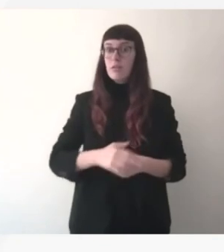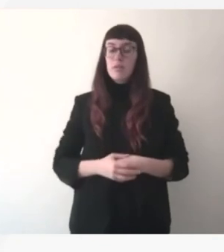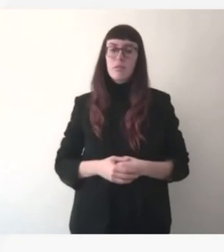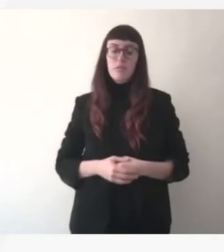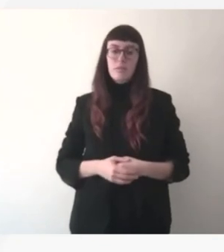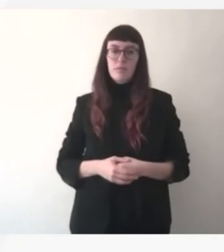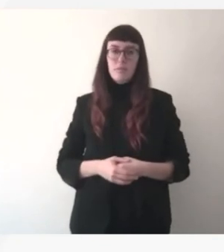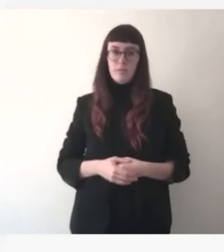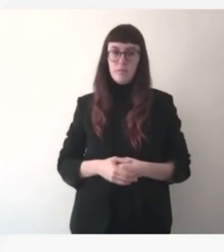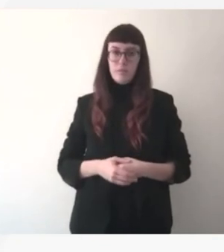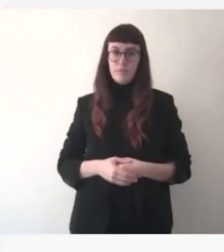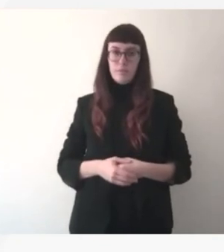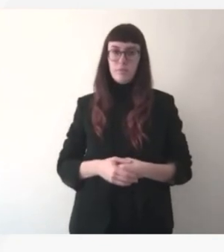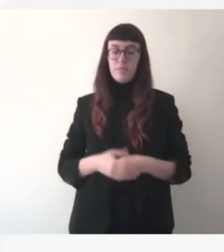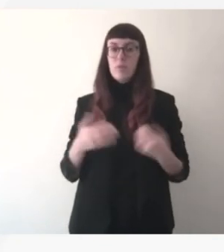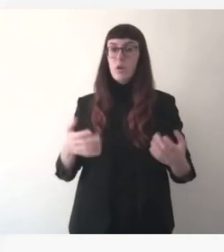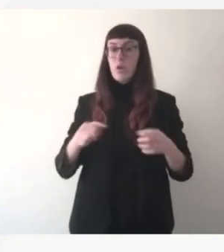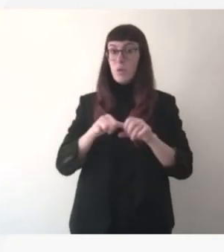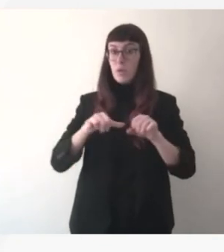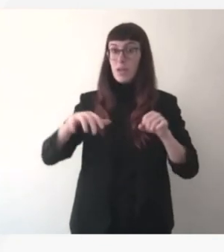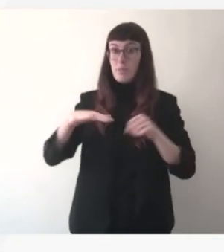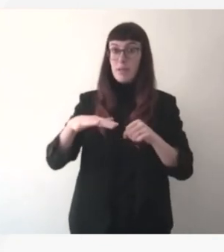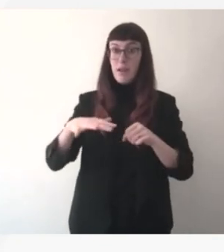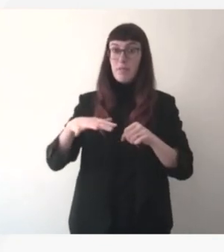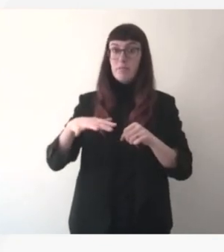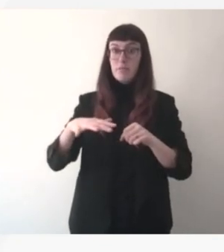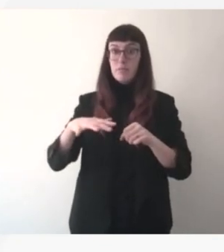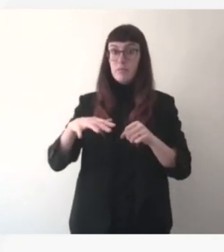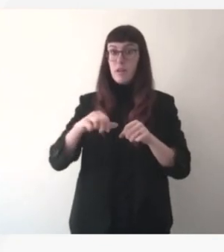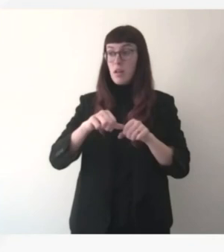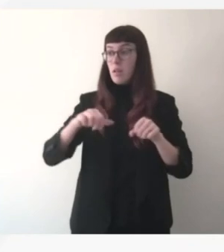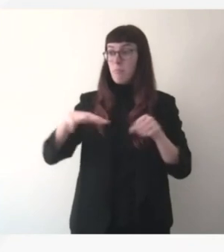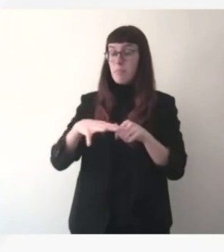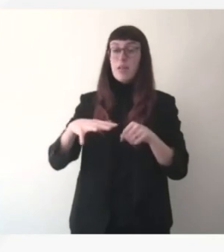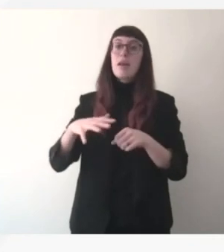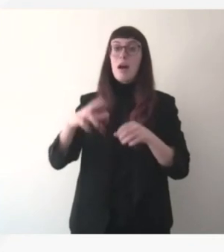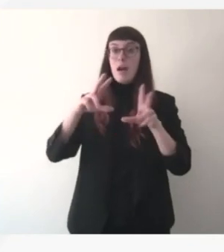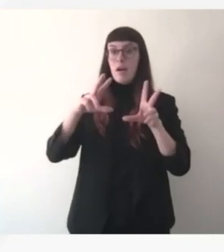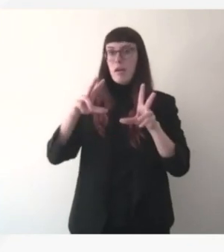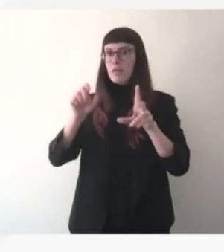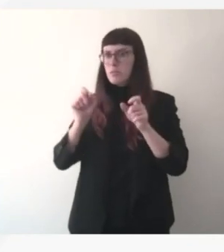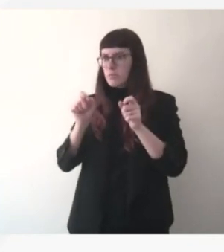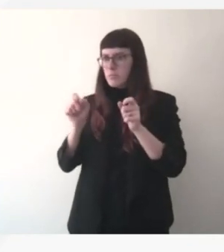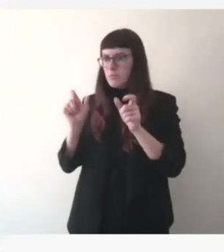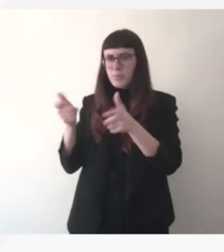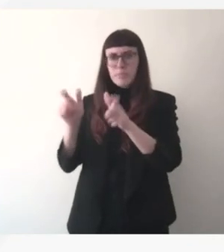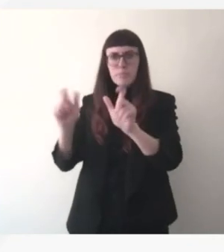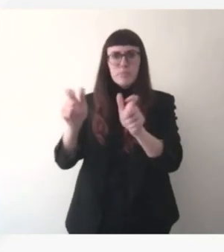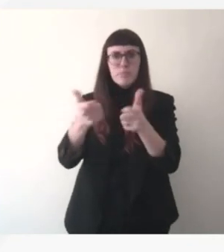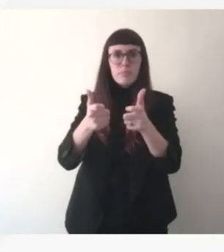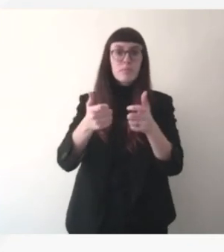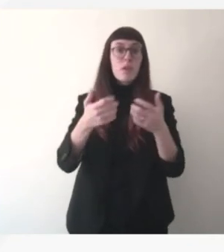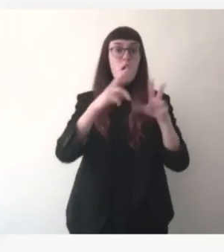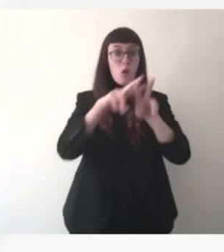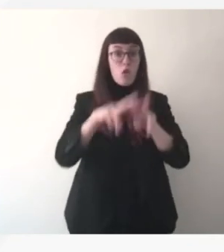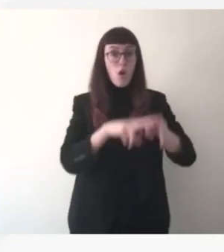imposé de ne plus pouvoir émettre sur tout réseau du reste en Europe donc faisant l'objet de ces sanctions comme d'autres